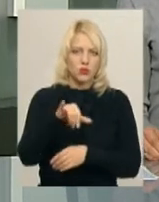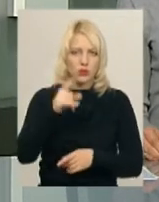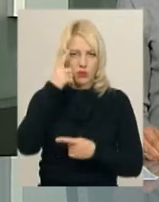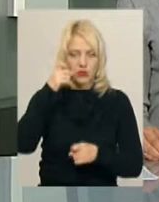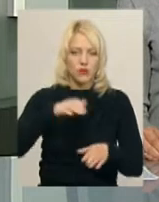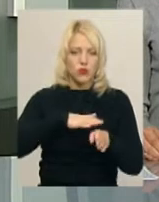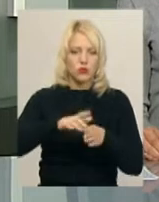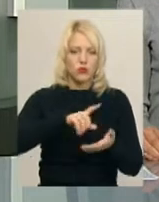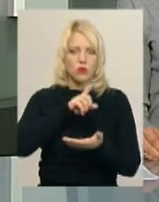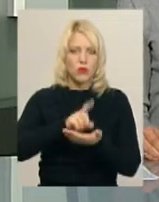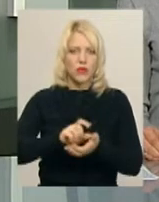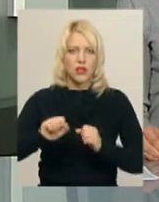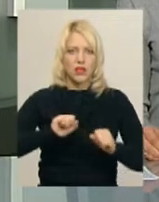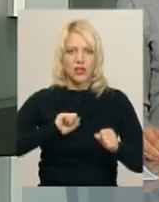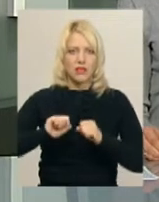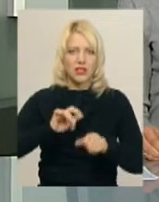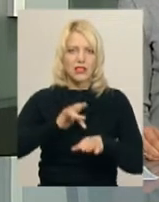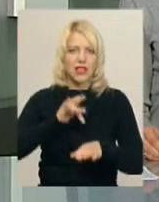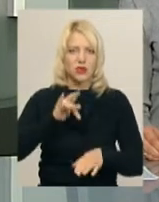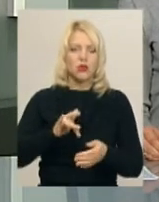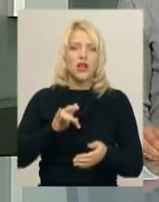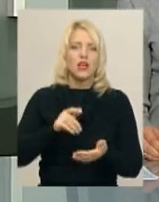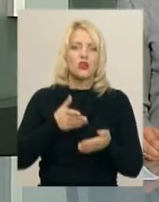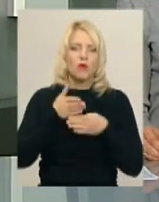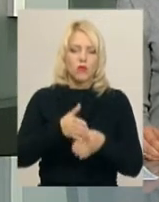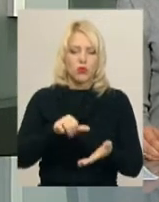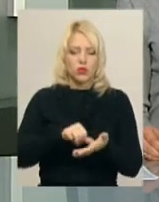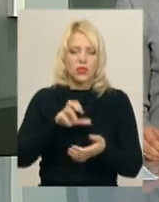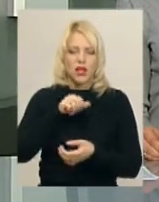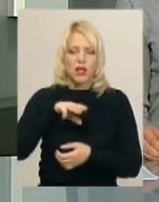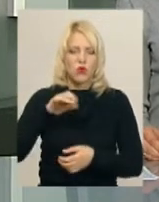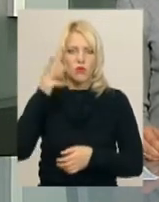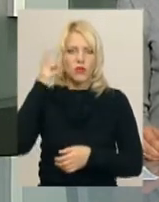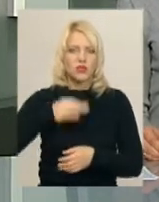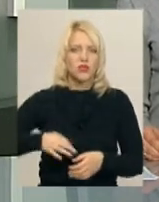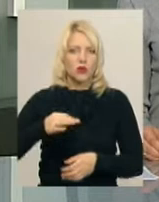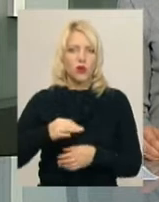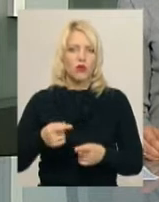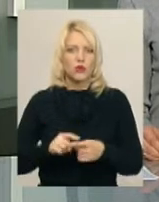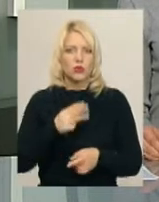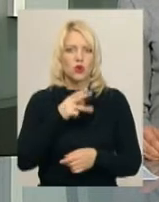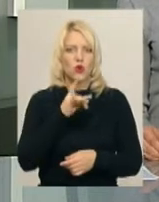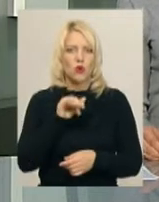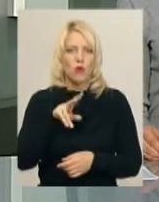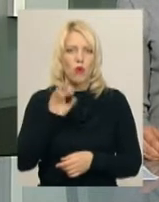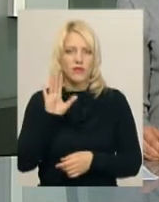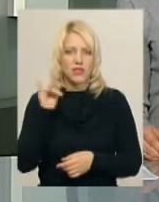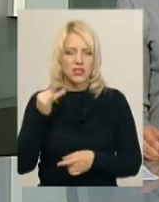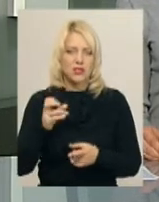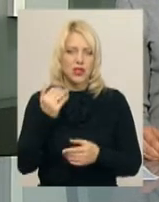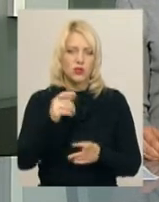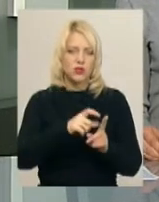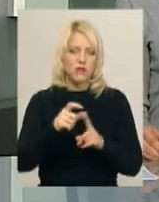виконуючий обов'язки керівник центру допомоги учасника МАТО у Хмельницькій області Володимир Шрубковський. За його